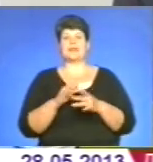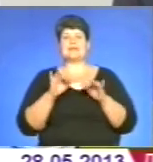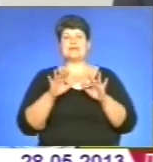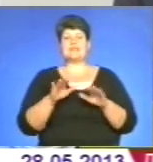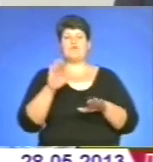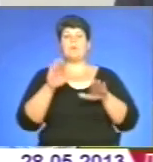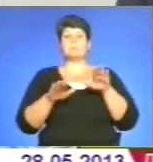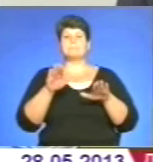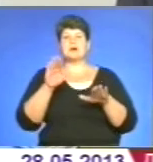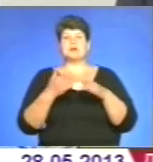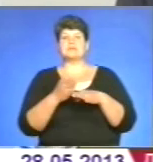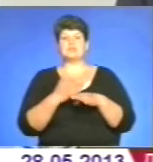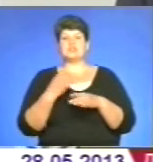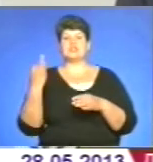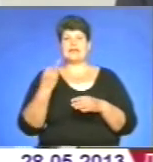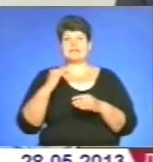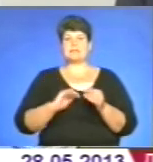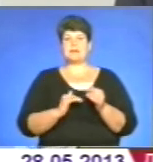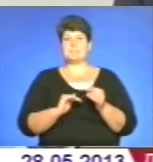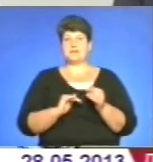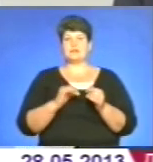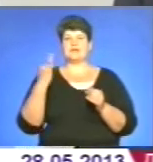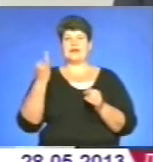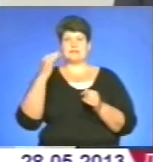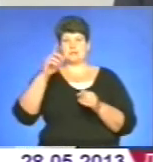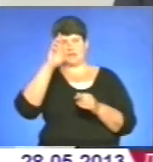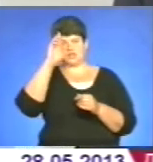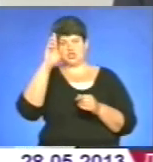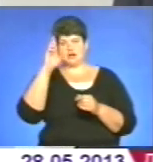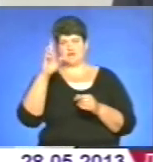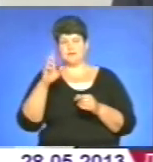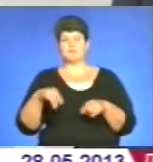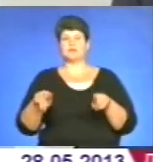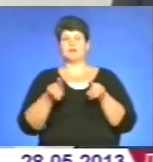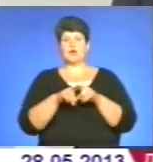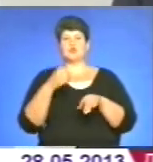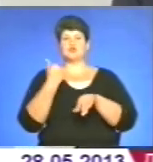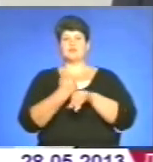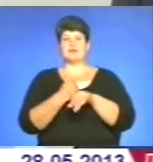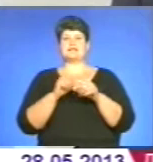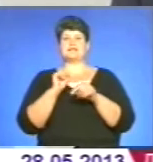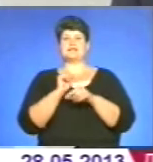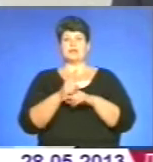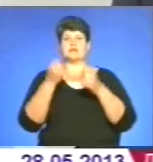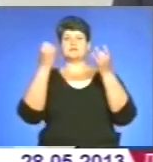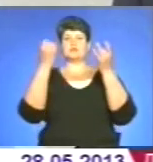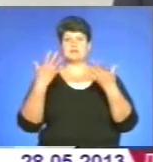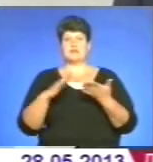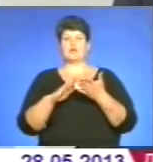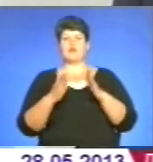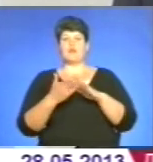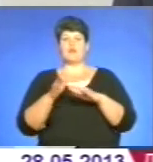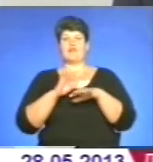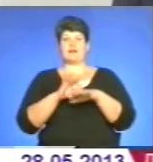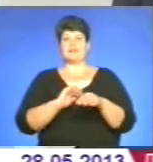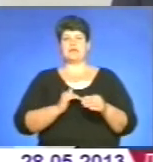балансу між інтересами бізнесу і інтересами держави. Безперечно, що основне завдання – спростити умови ведення бізнесу,